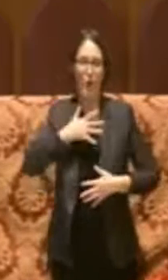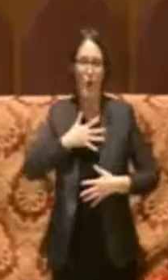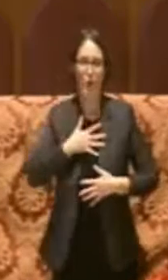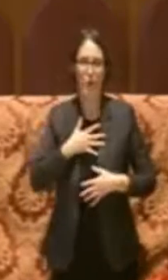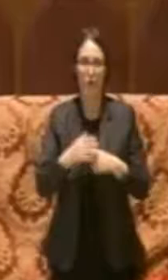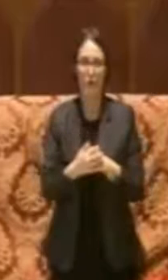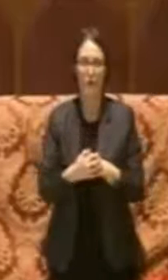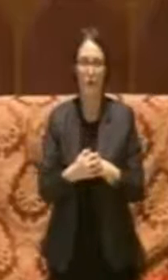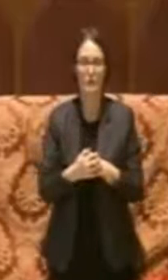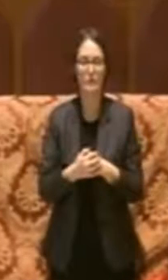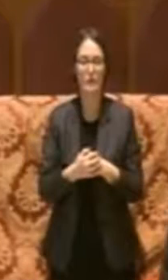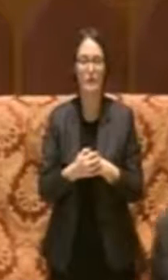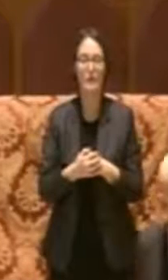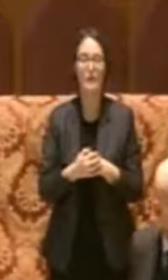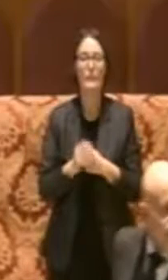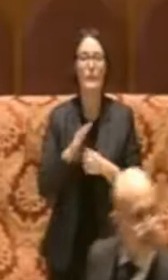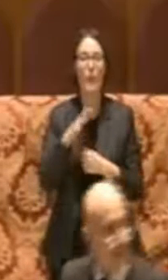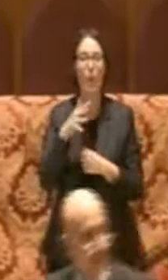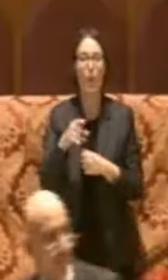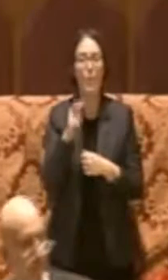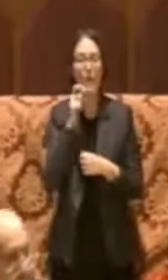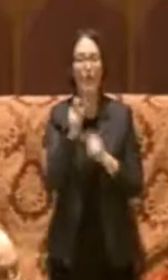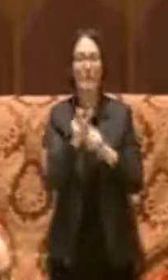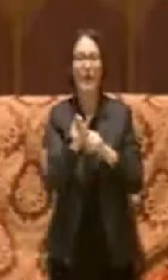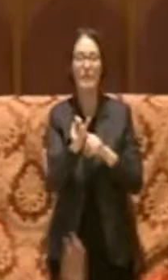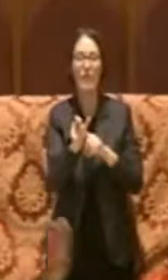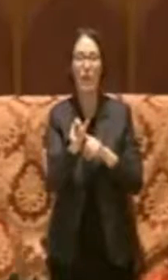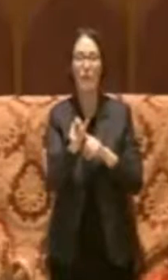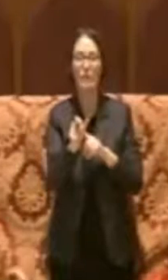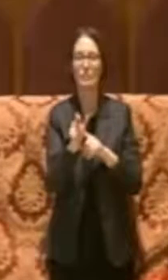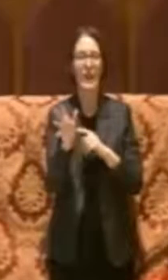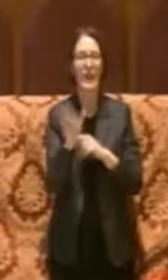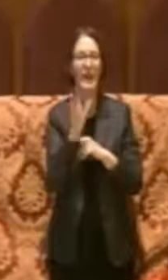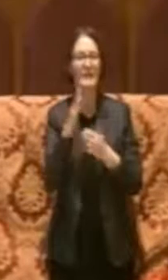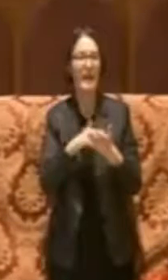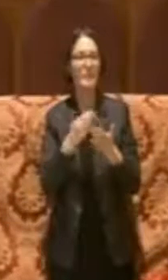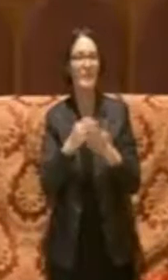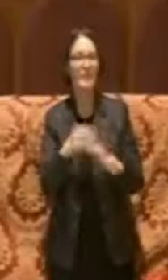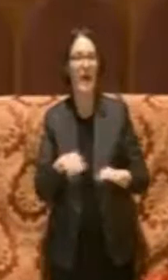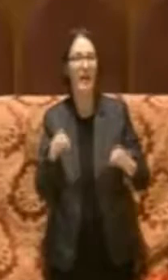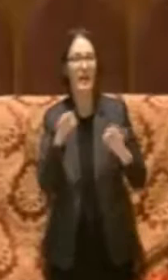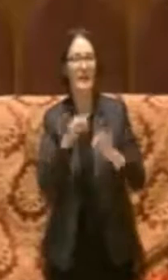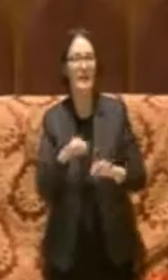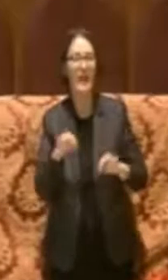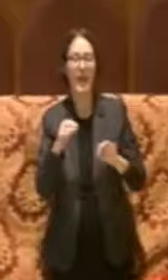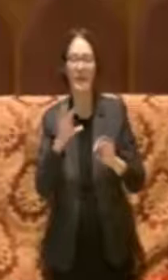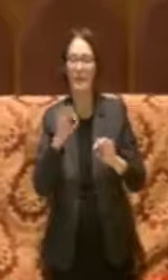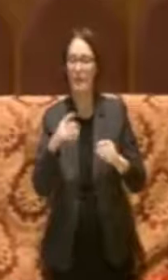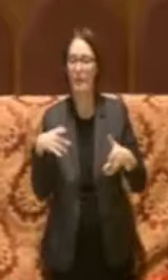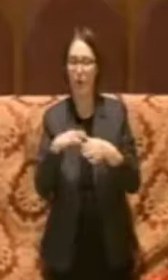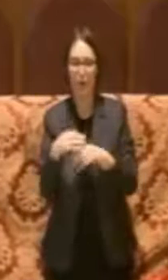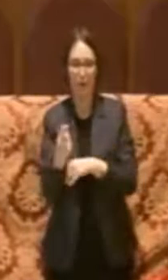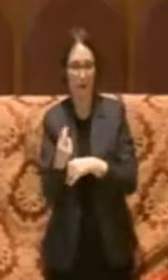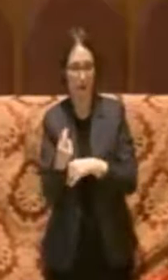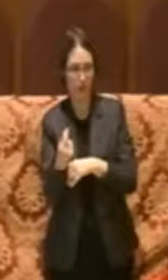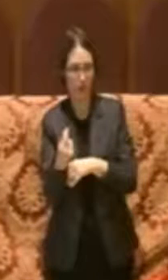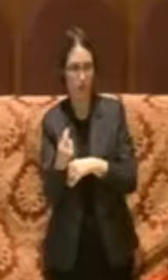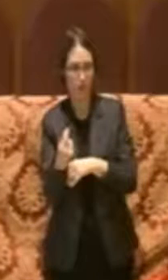'altra voce che è quasi insignificante in termini monetari, ma per me